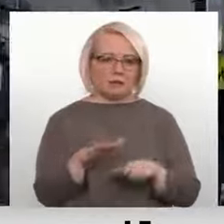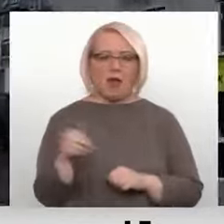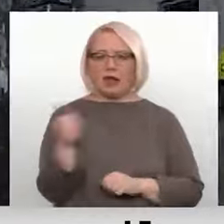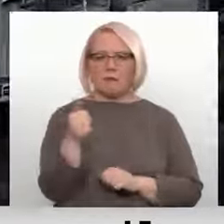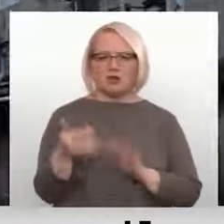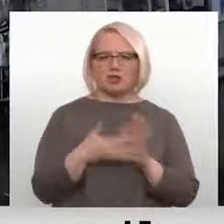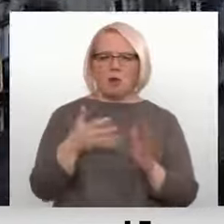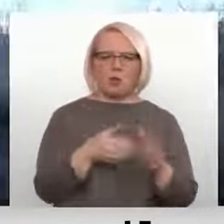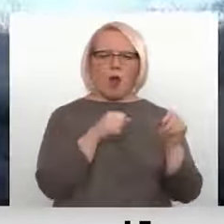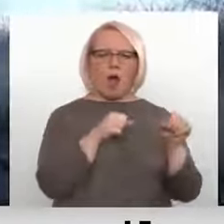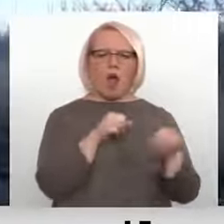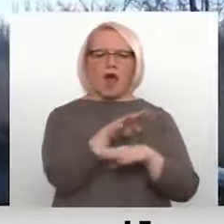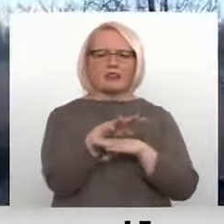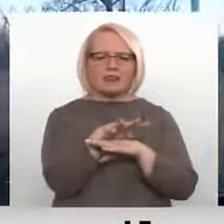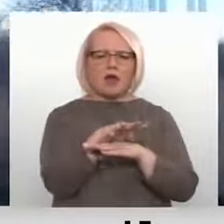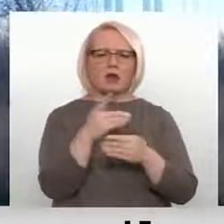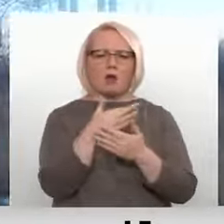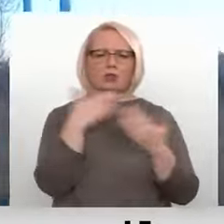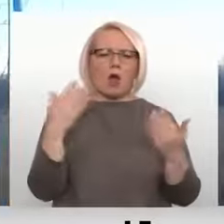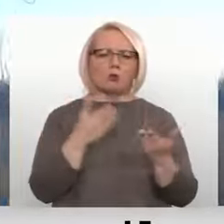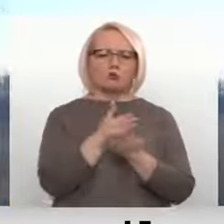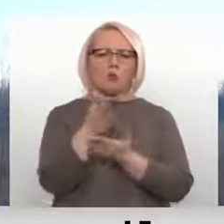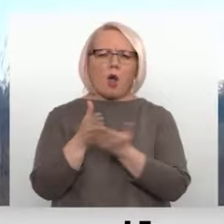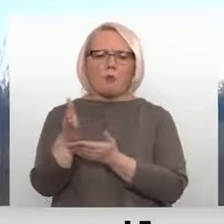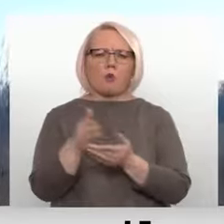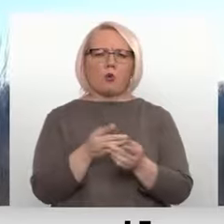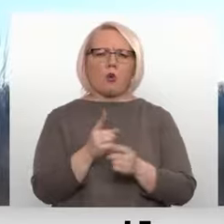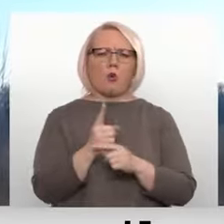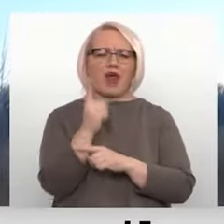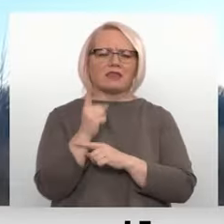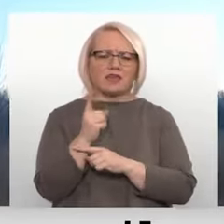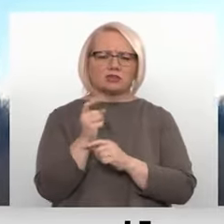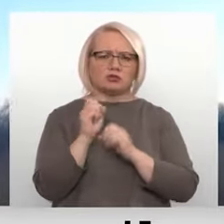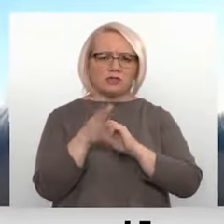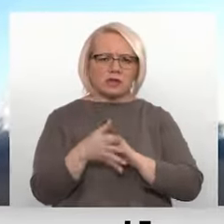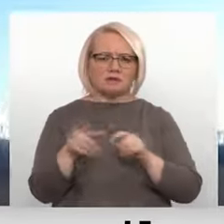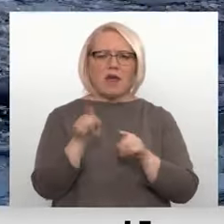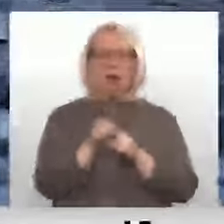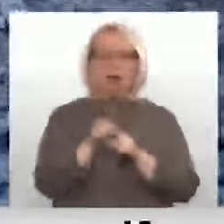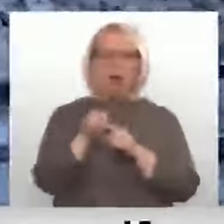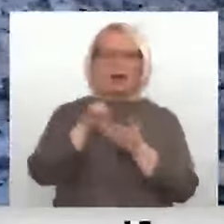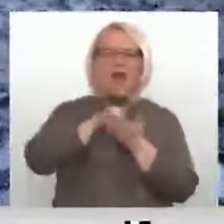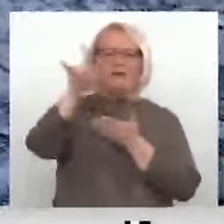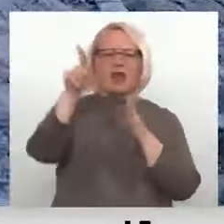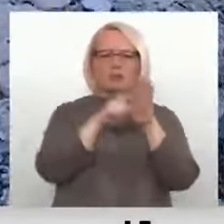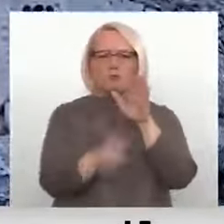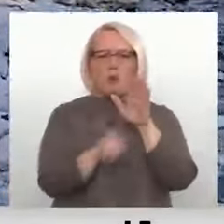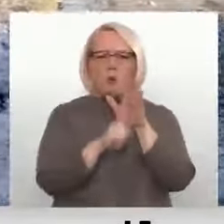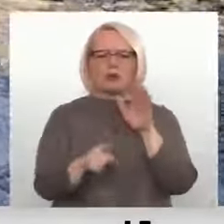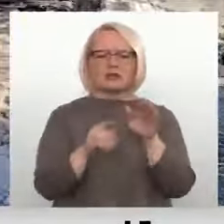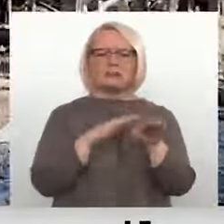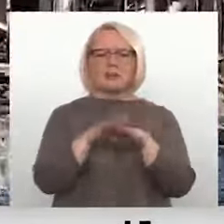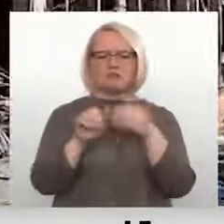lietota artilērija un daudzstobru raķešu sistēmas. Izmantotas arī regulējamās aviācijas bumbas, kas pilnībā spēja